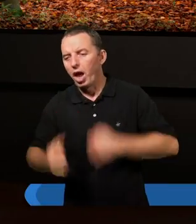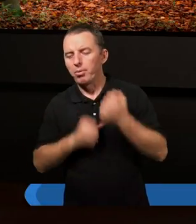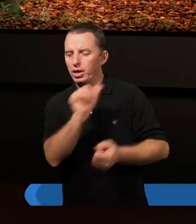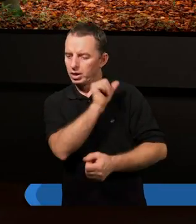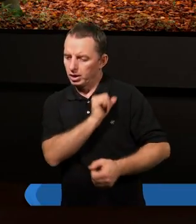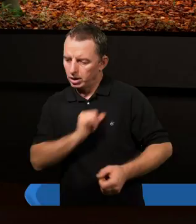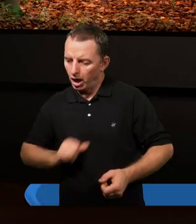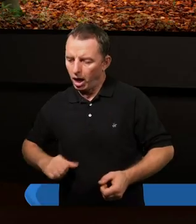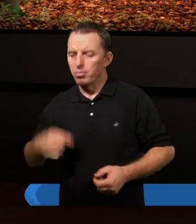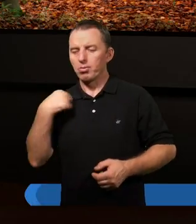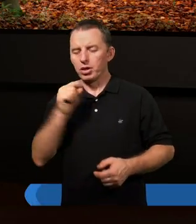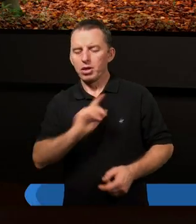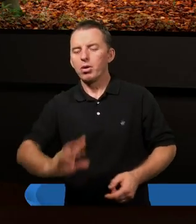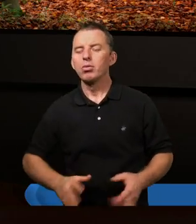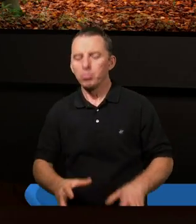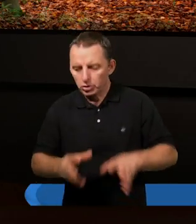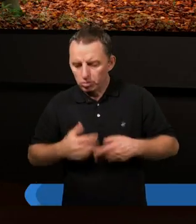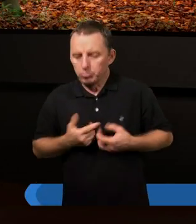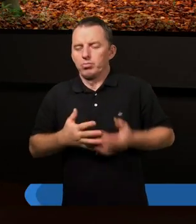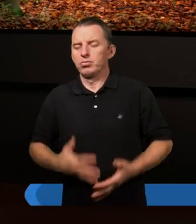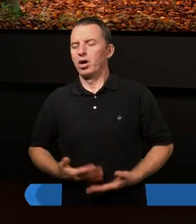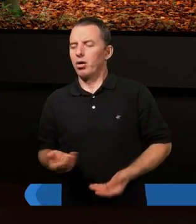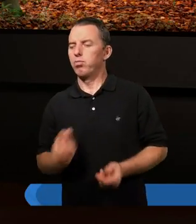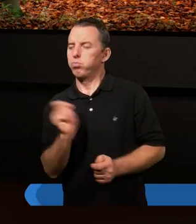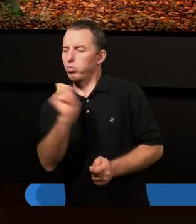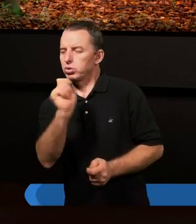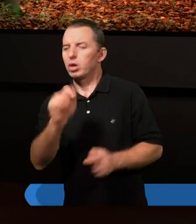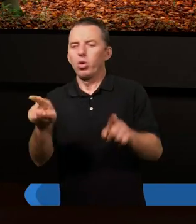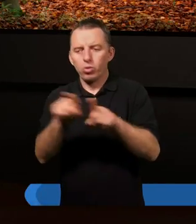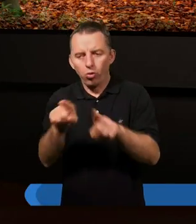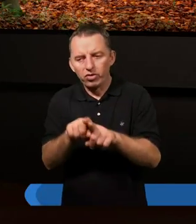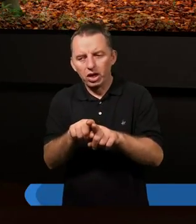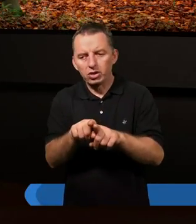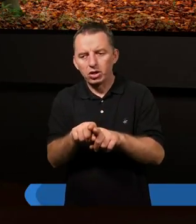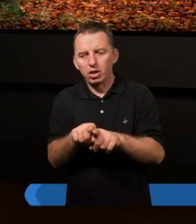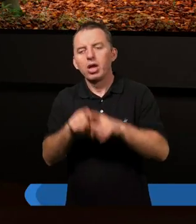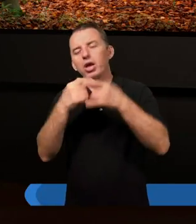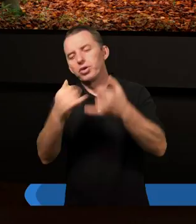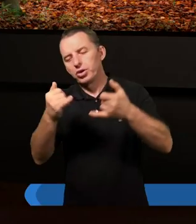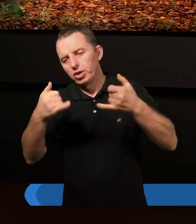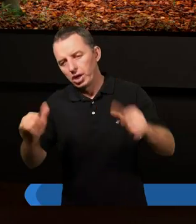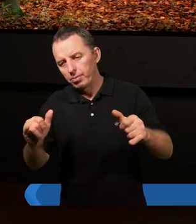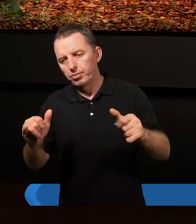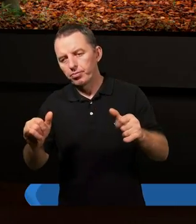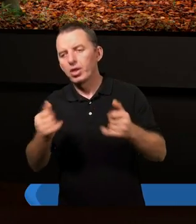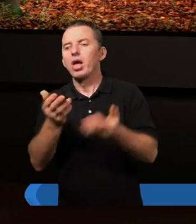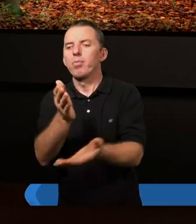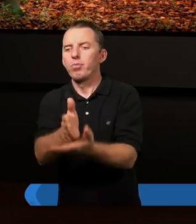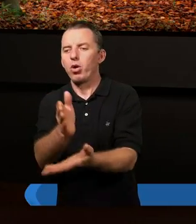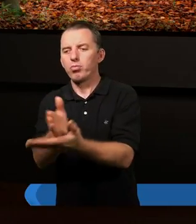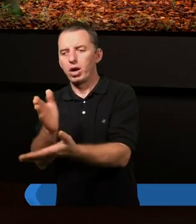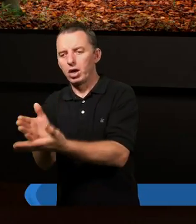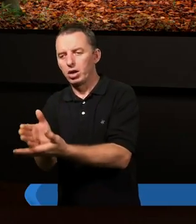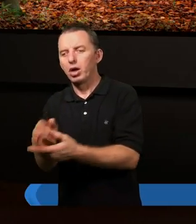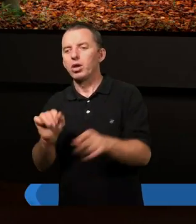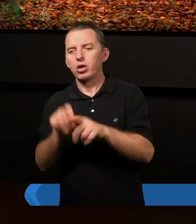sami byli tym przejęci, a również, abyśmy innym pomagali